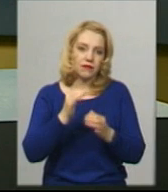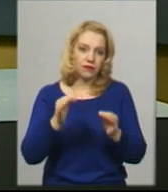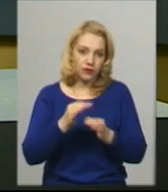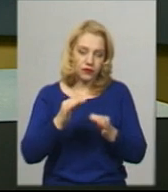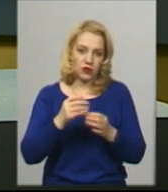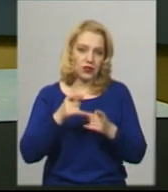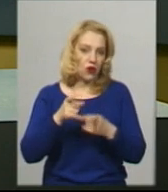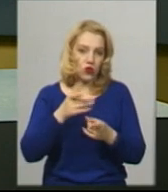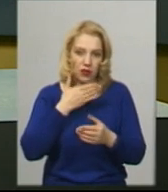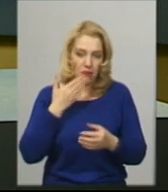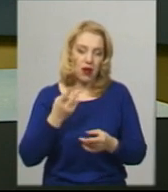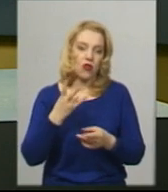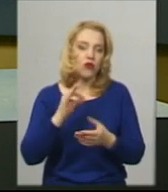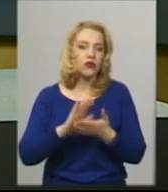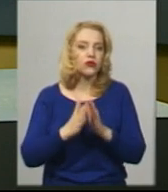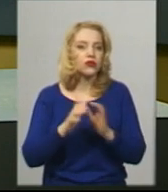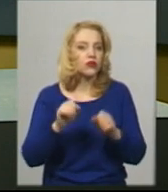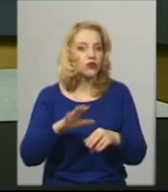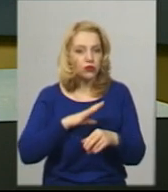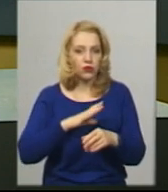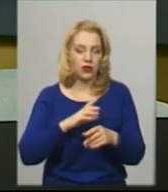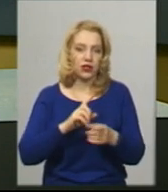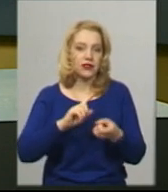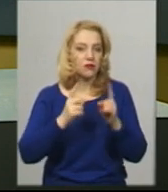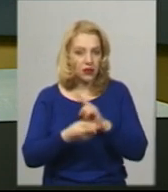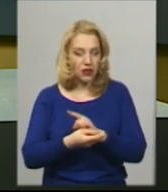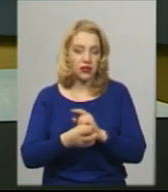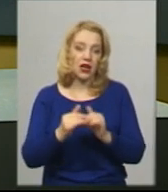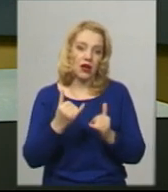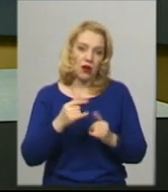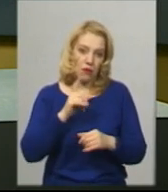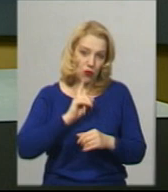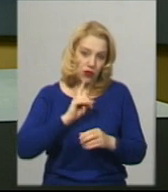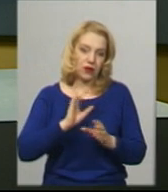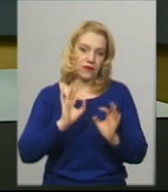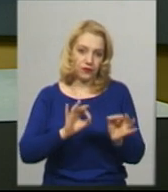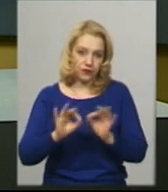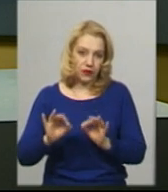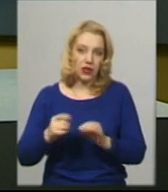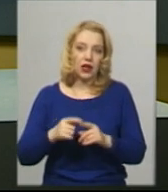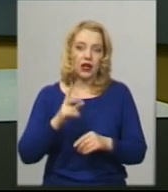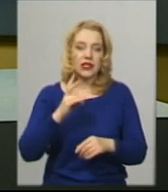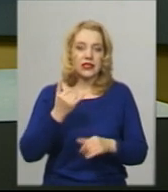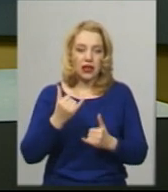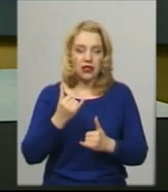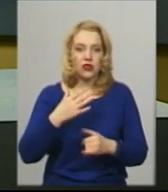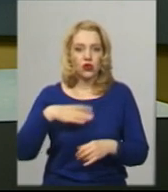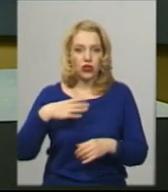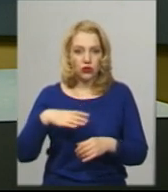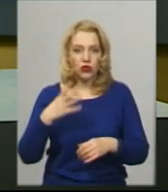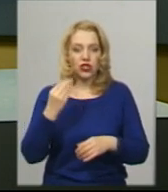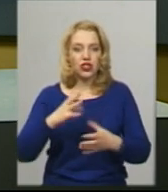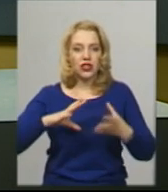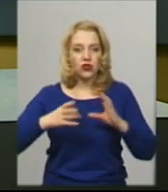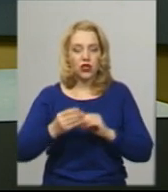ситуація може змінитись. Зараз стан їх контрольований і стабільний. Також Дмитро Габінет зазначив, що сьогодні очікується результати ще